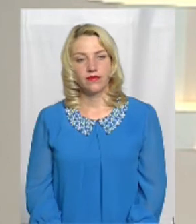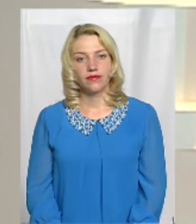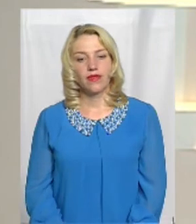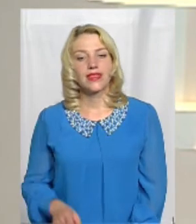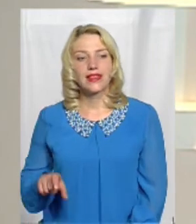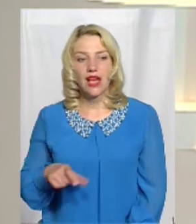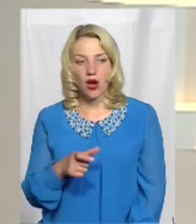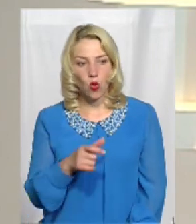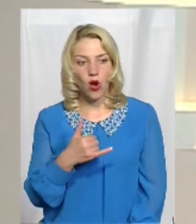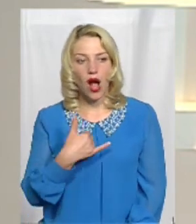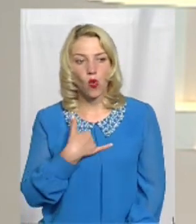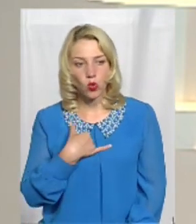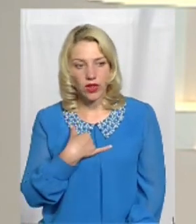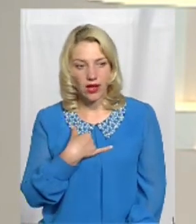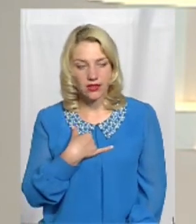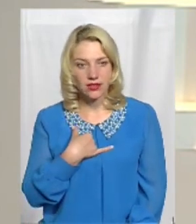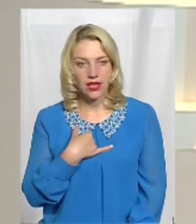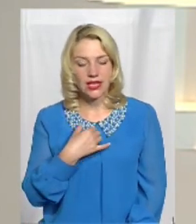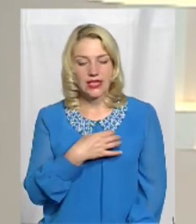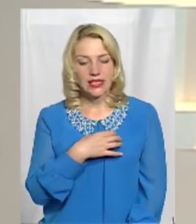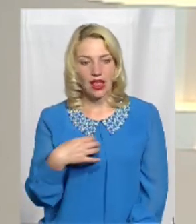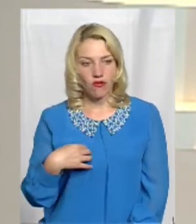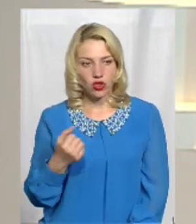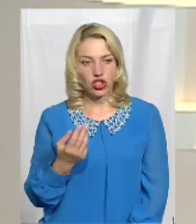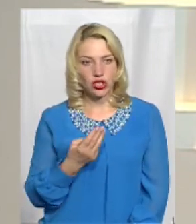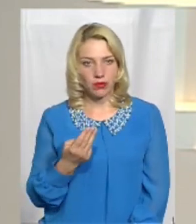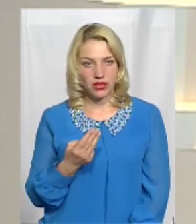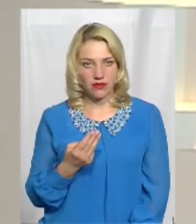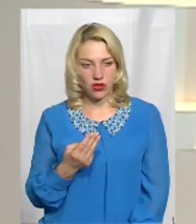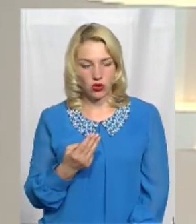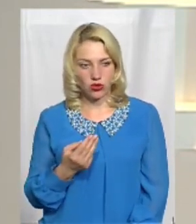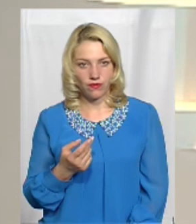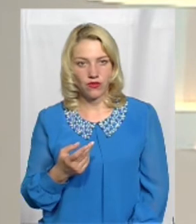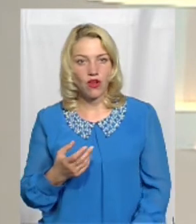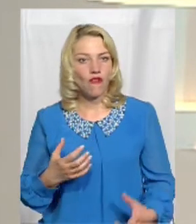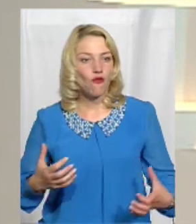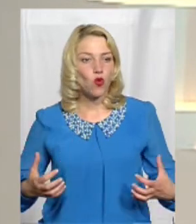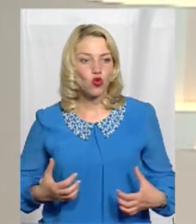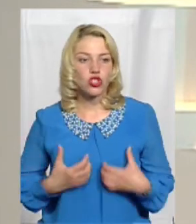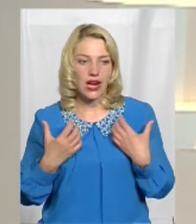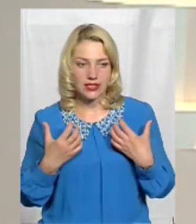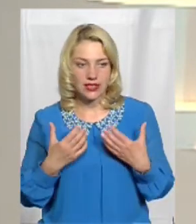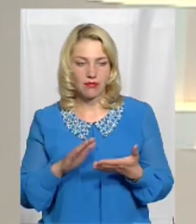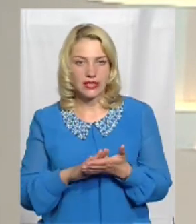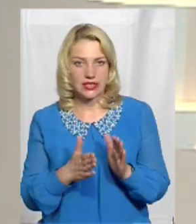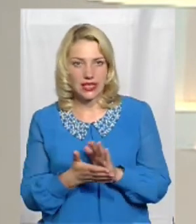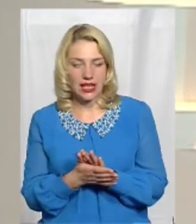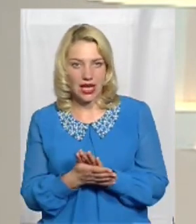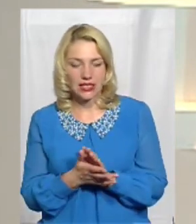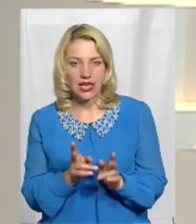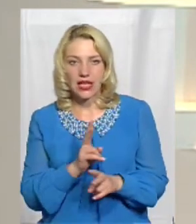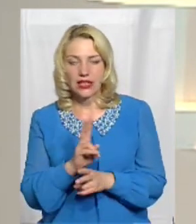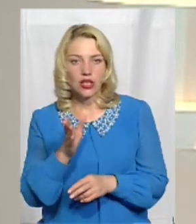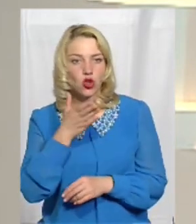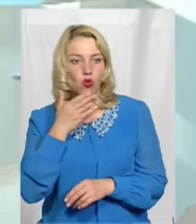Дорога у нас між Славутой Такий шепетовкою В ужасному застоянию Ее ніхто